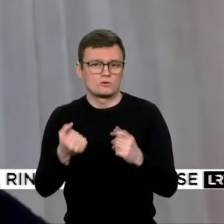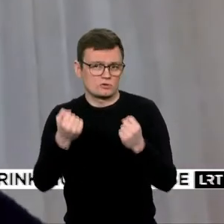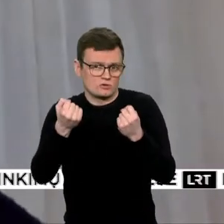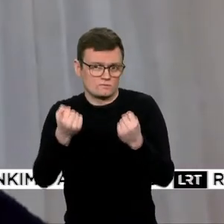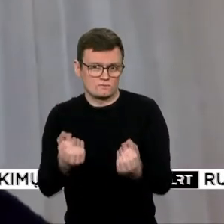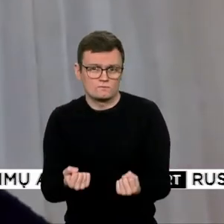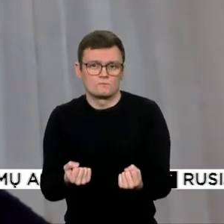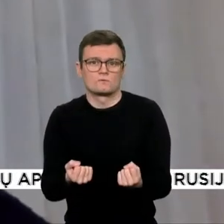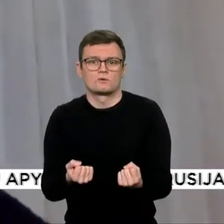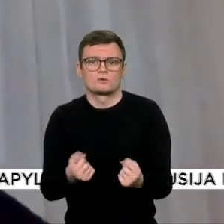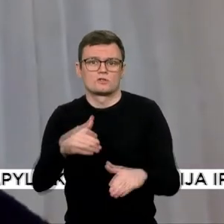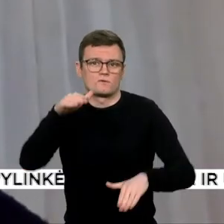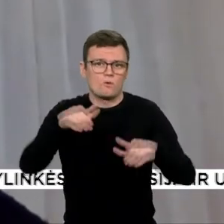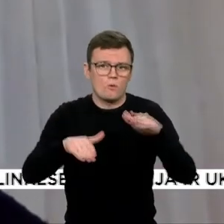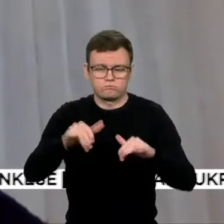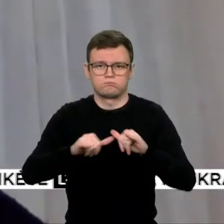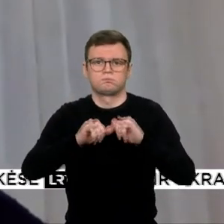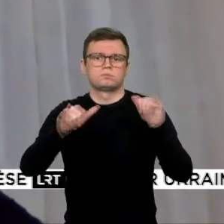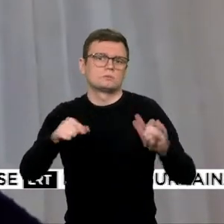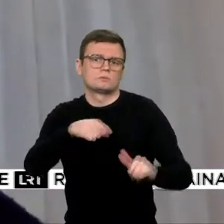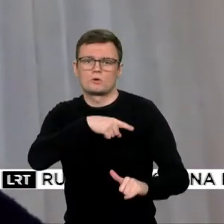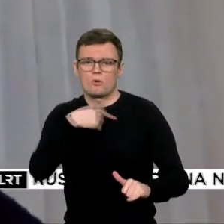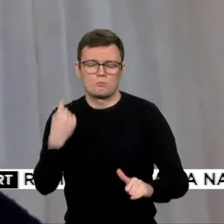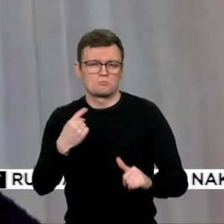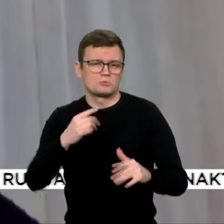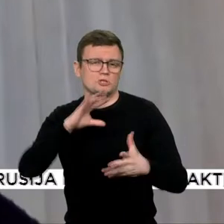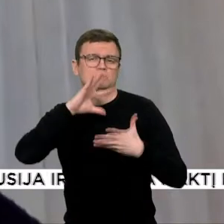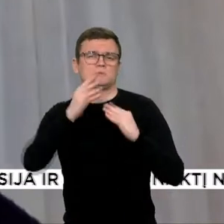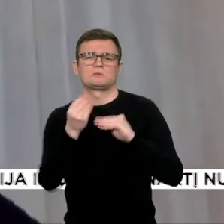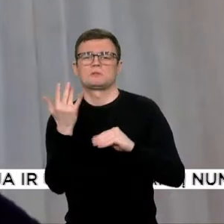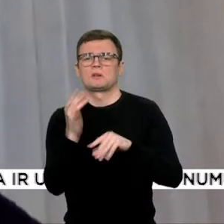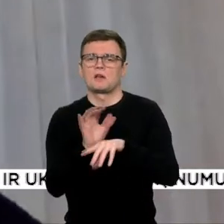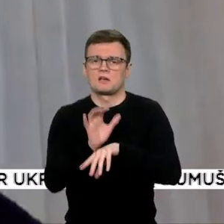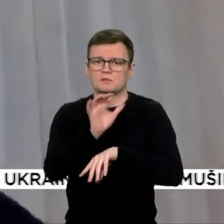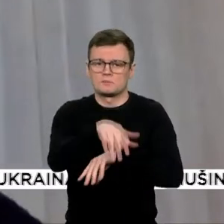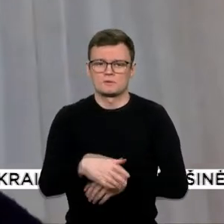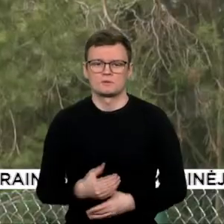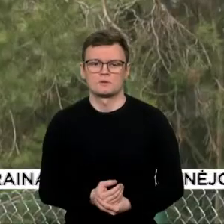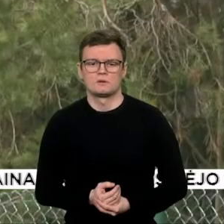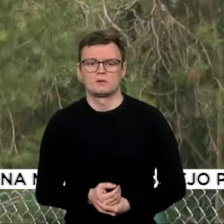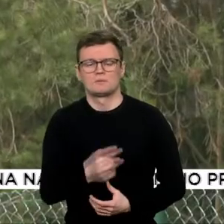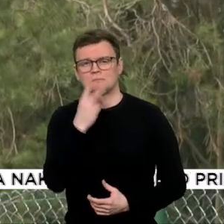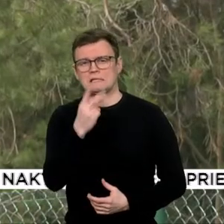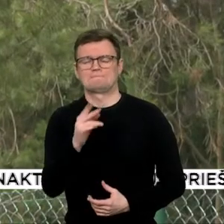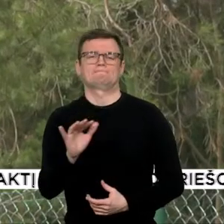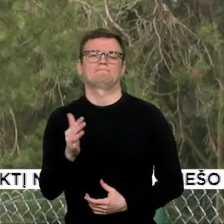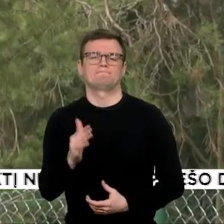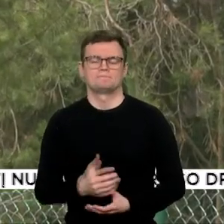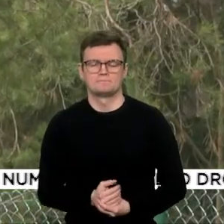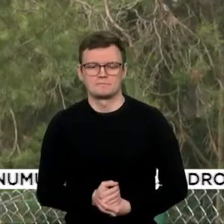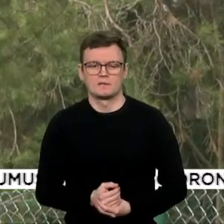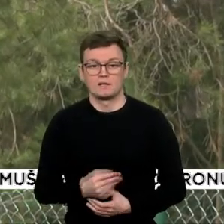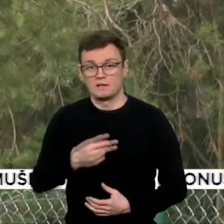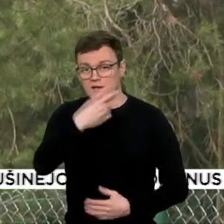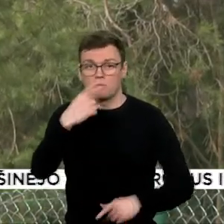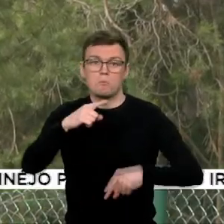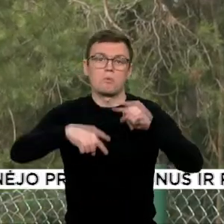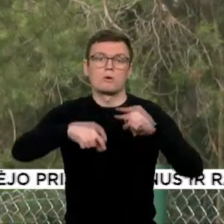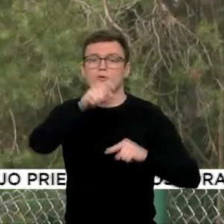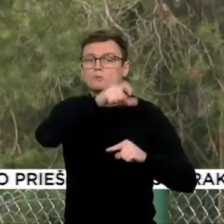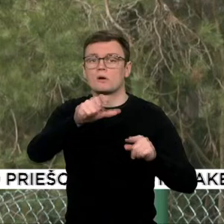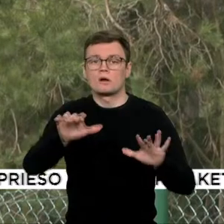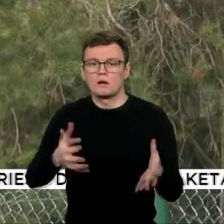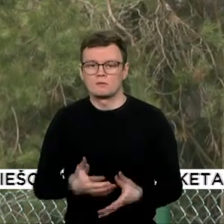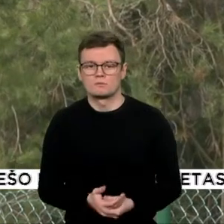tų produktų bendrame eksporto struktūroje, tai jie atrodo nelabai. Lietuvos politikai sako, kad poveikį Lukašenko